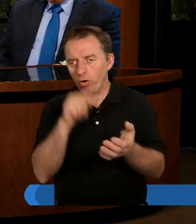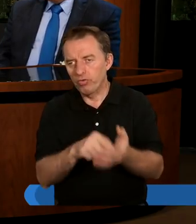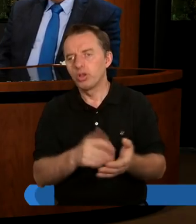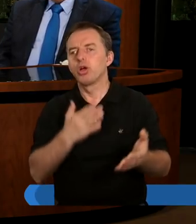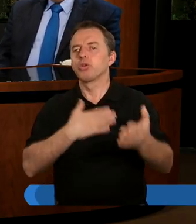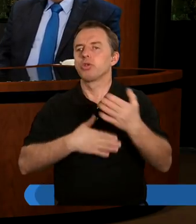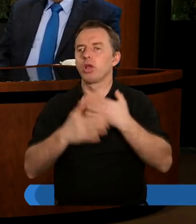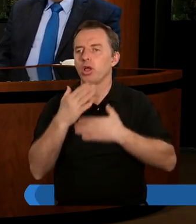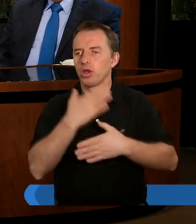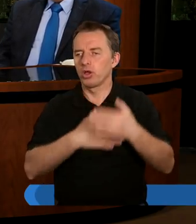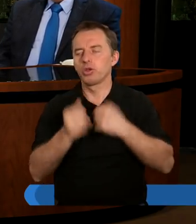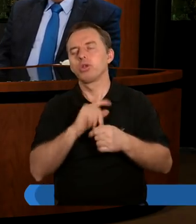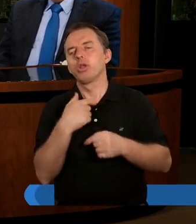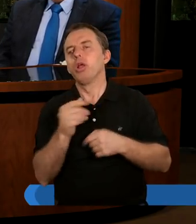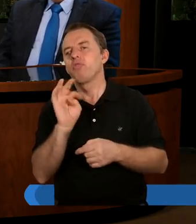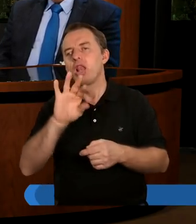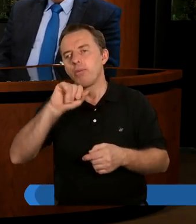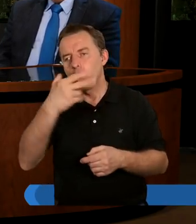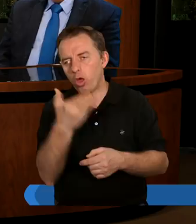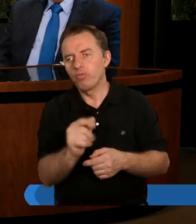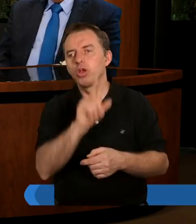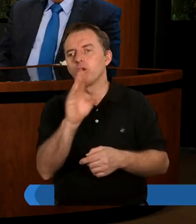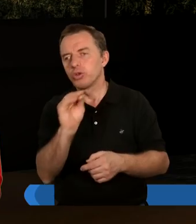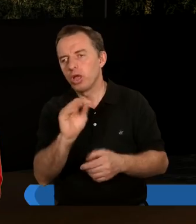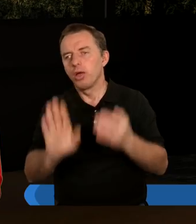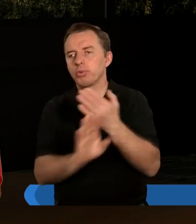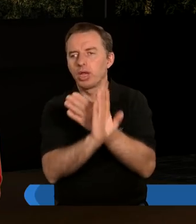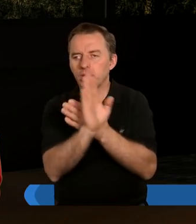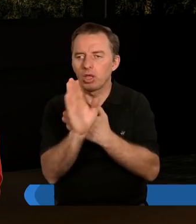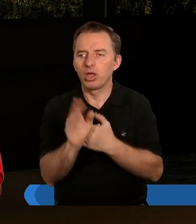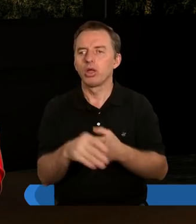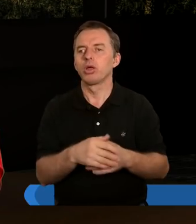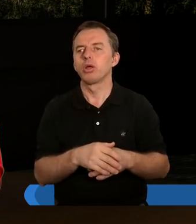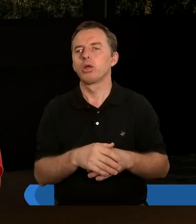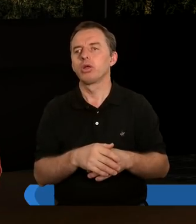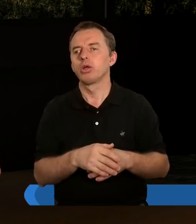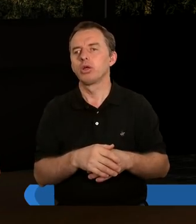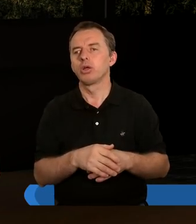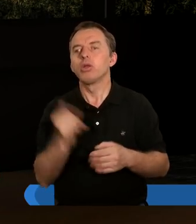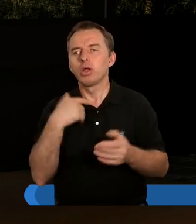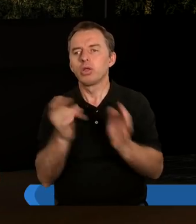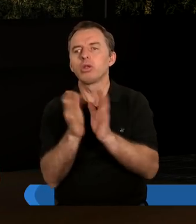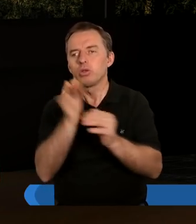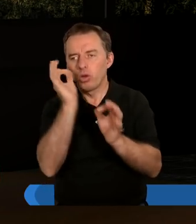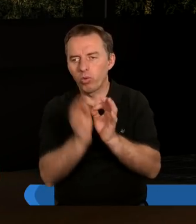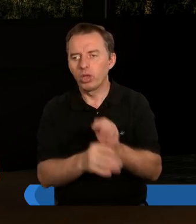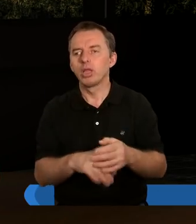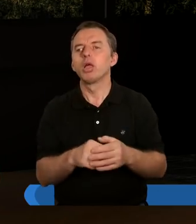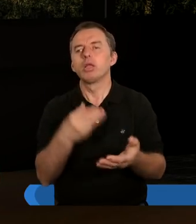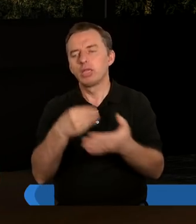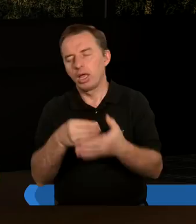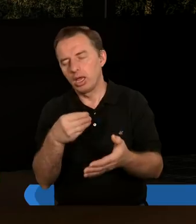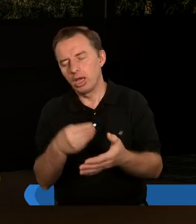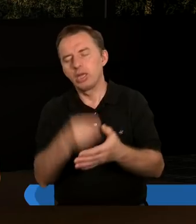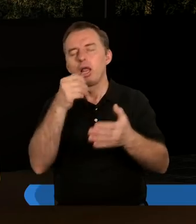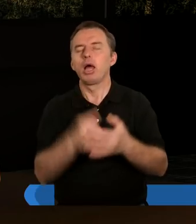cieszyć z tego. on Ezyma przedstawia Filemonowi w ten sposób. przedstawia, że zyskałeś go dla Chrystusa również. Dokładnie, to jest o wiele